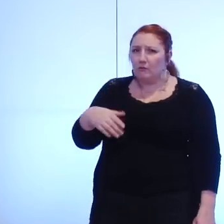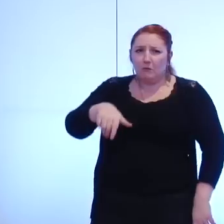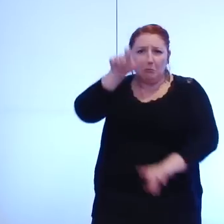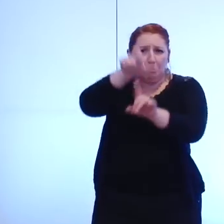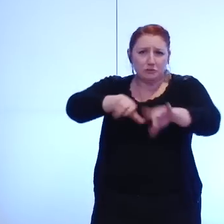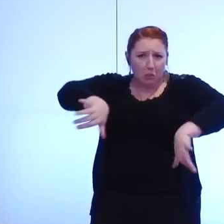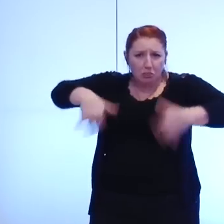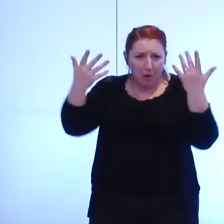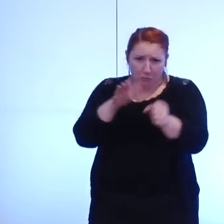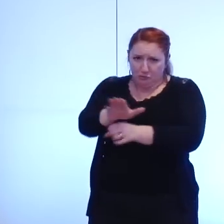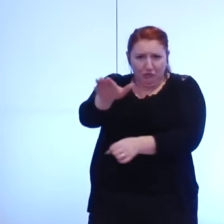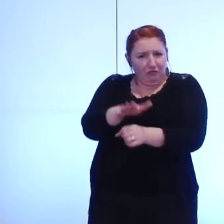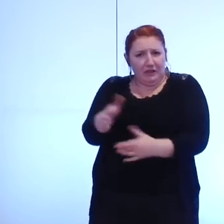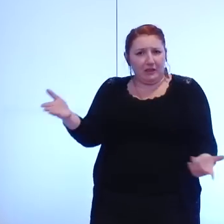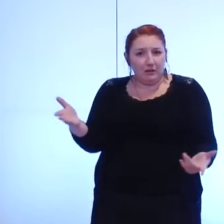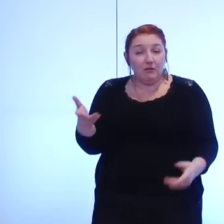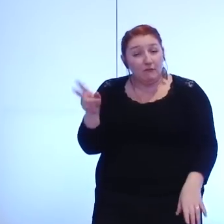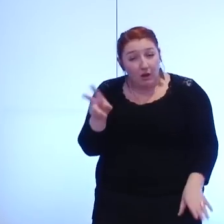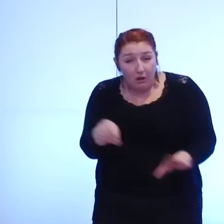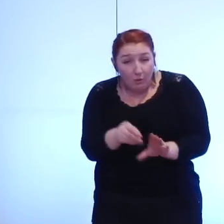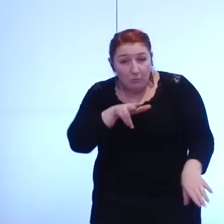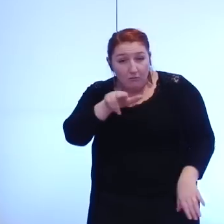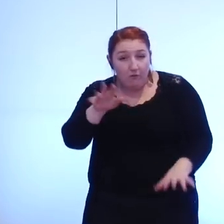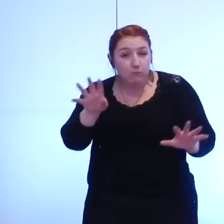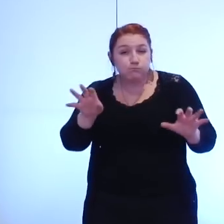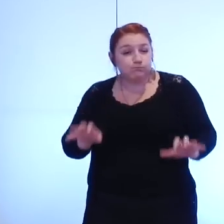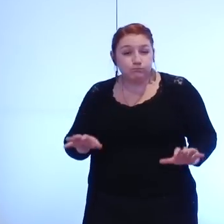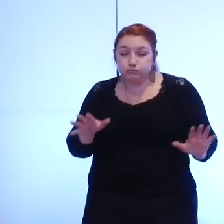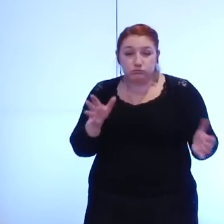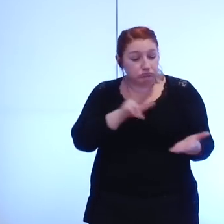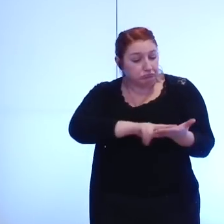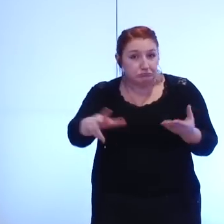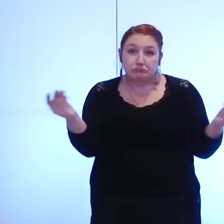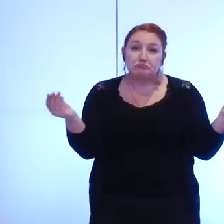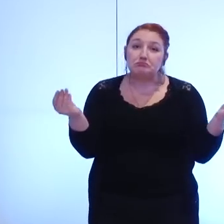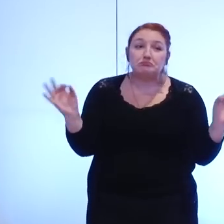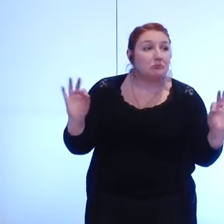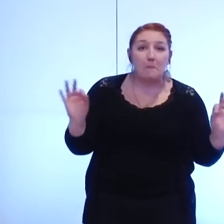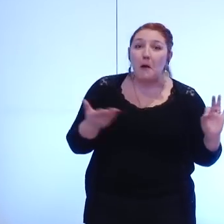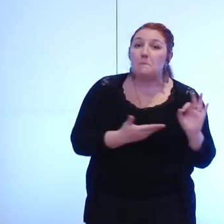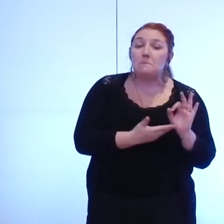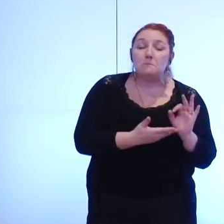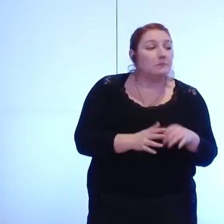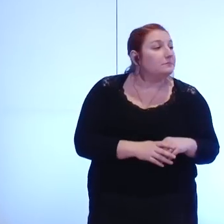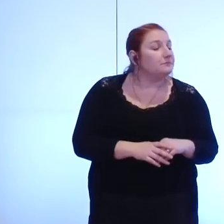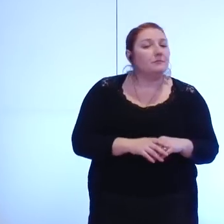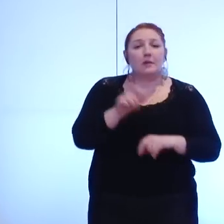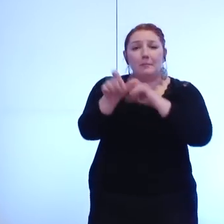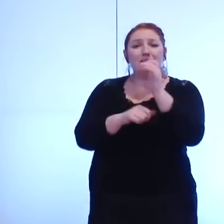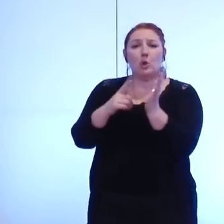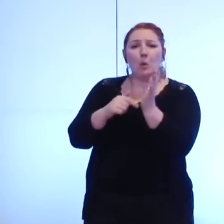ferons-nous des économies nous n'en savons rien ce n'est pas dit ce n'est pas écrit les contribuables grenoblois